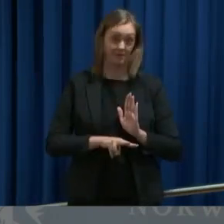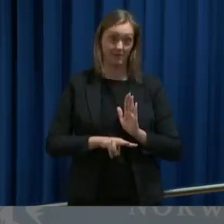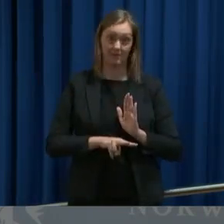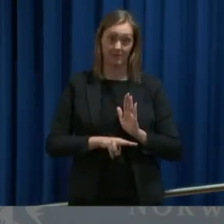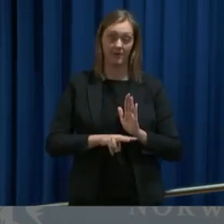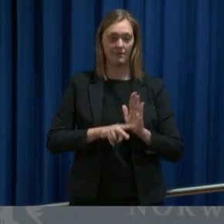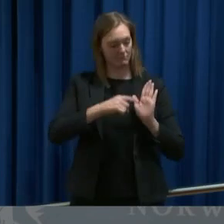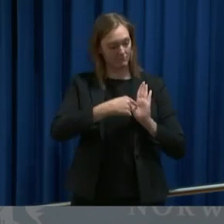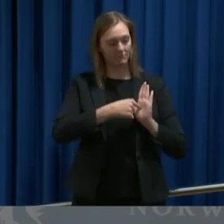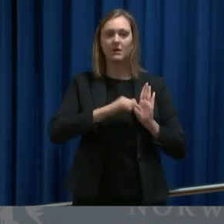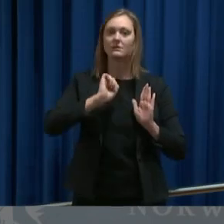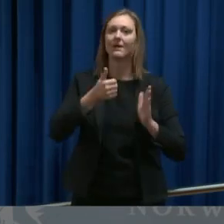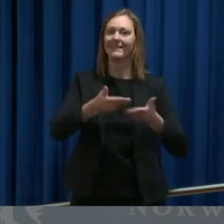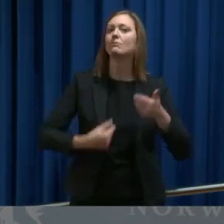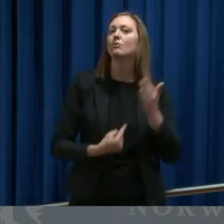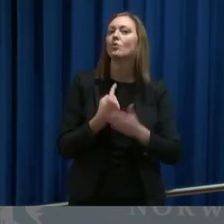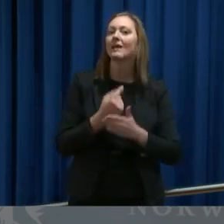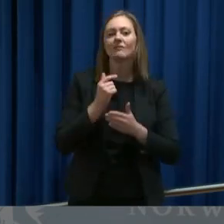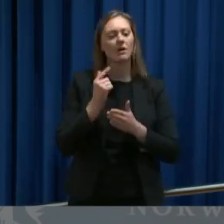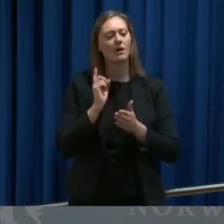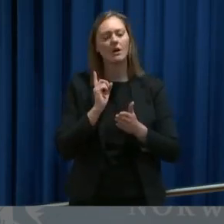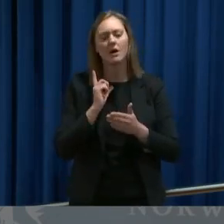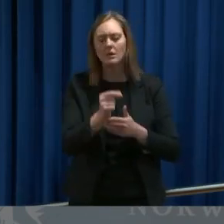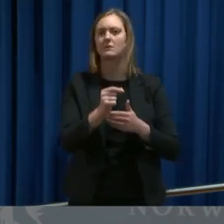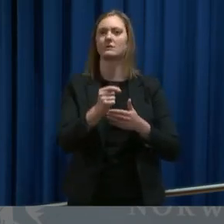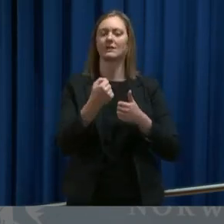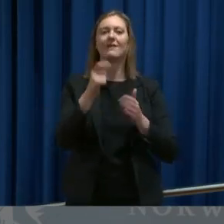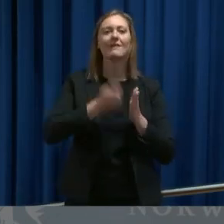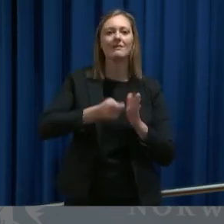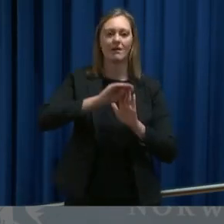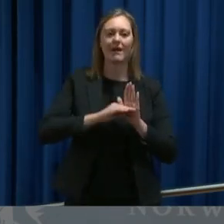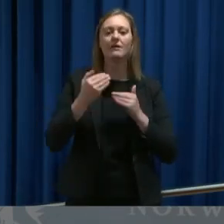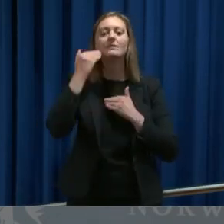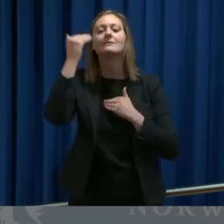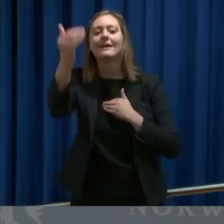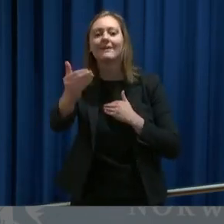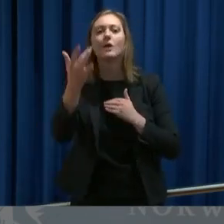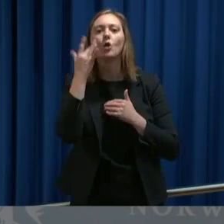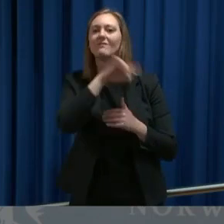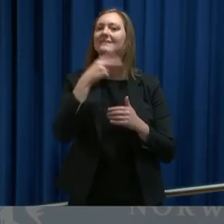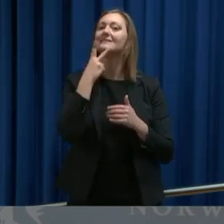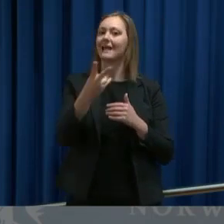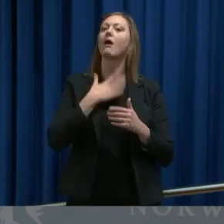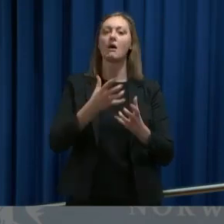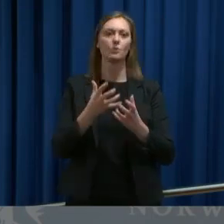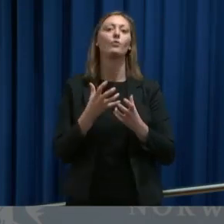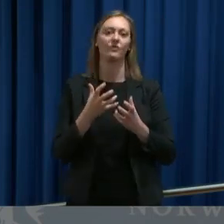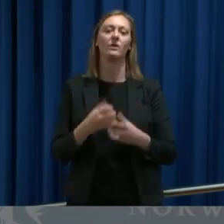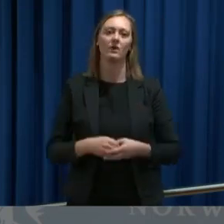mulighet til raskt å vedta regler på et senere tidspunkt når vi ser at det er behov for det.